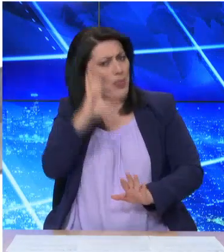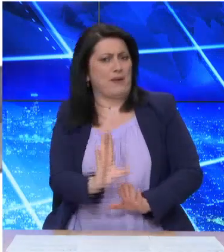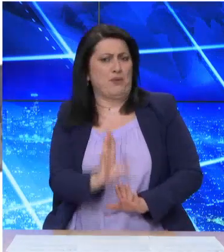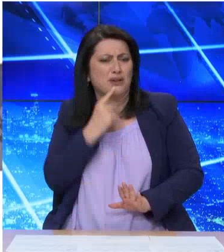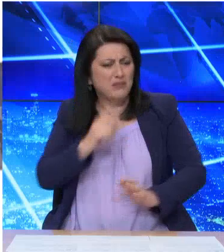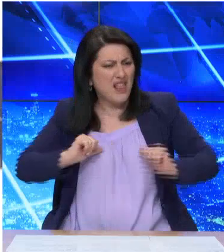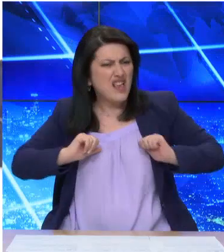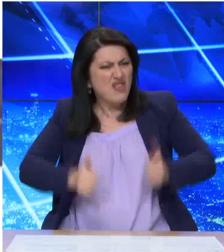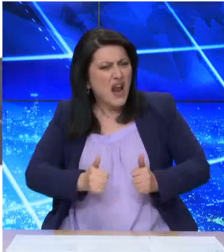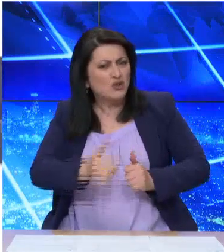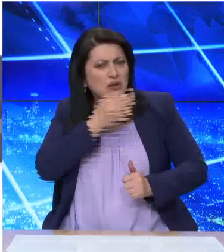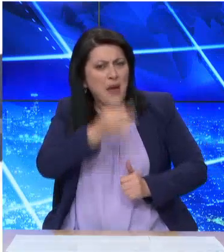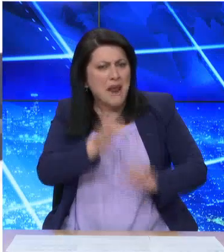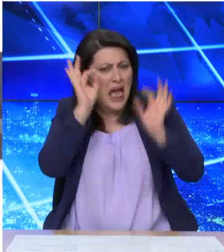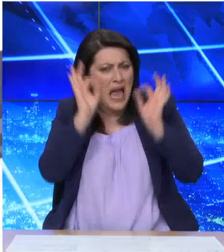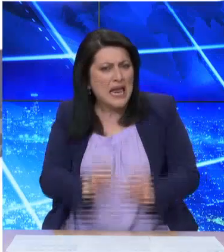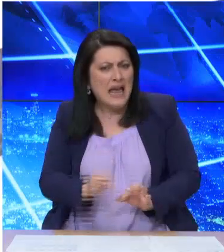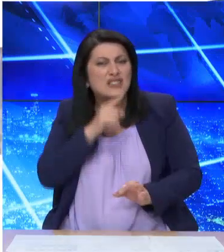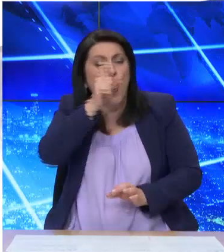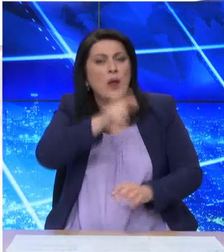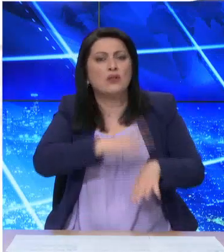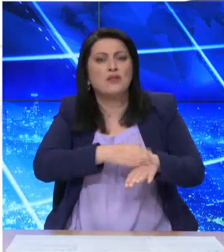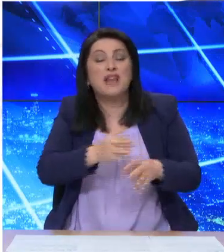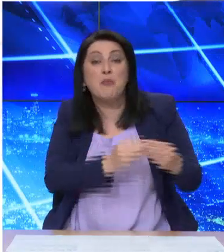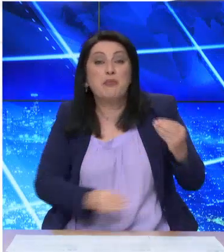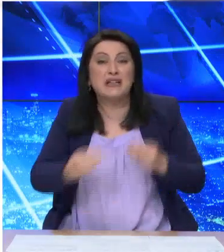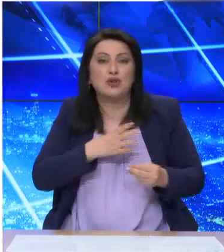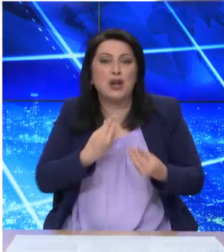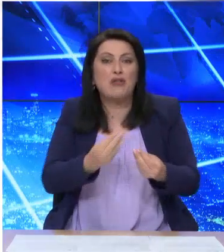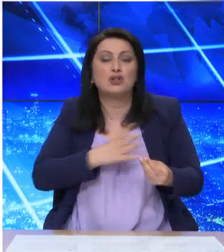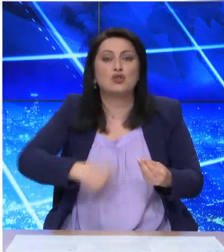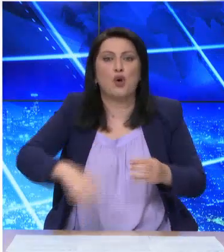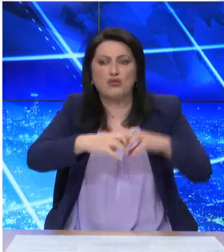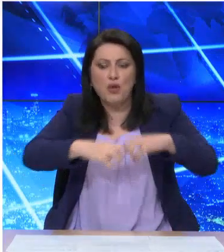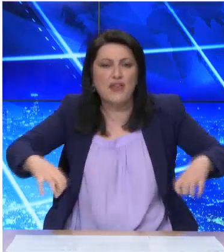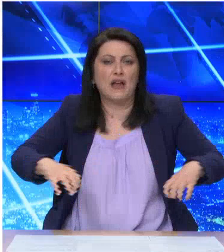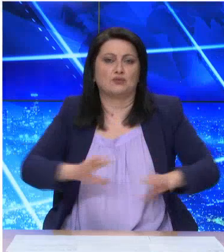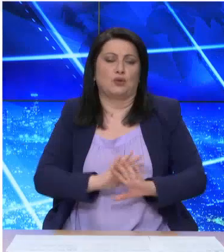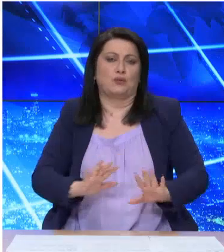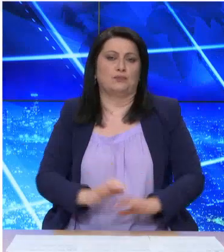ο πιο διχαστικός πολιτικός, στη μεταπολιτευτική ιστορία, να μιλάει για διχασμό».